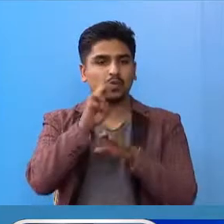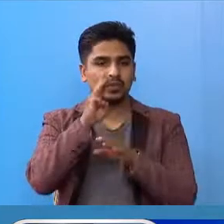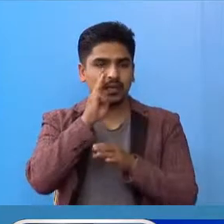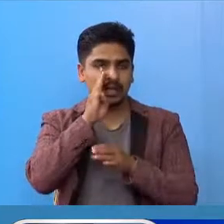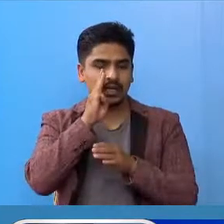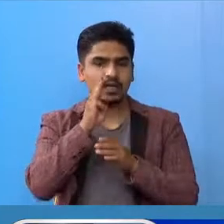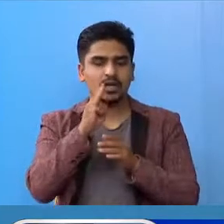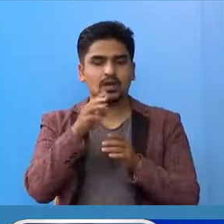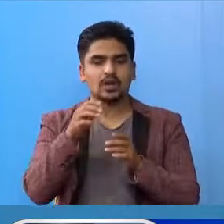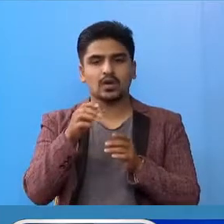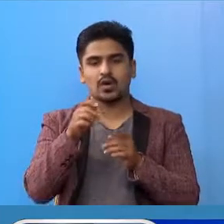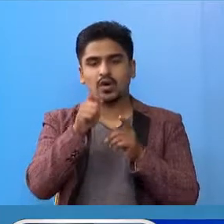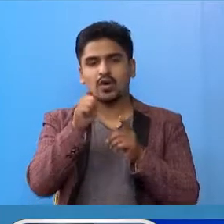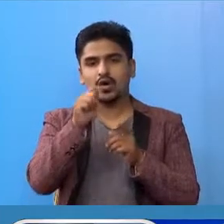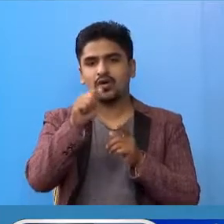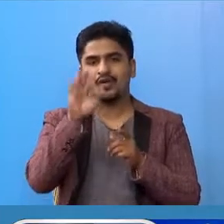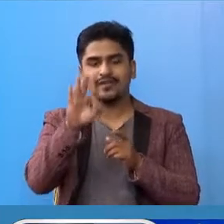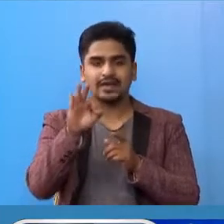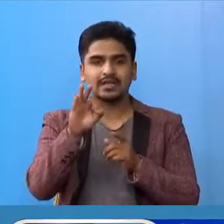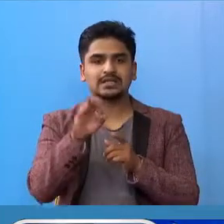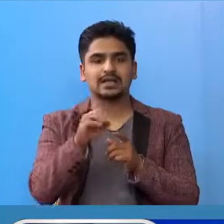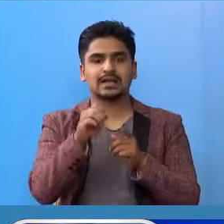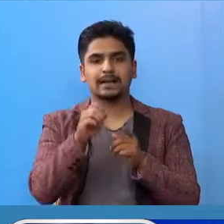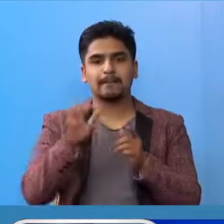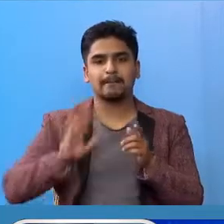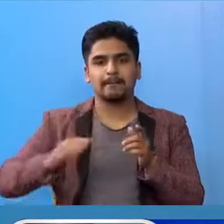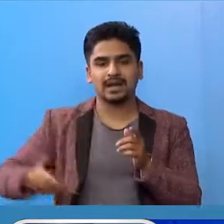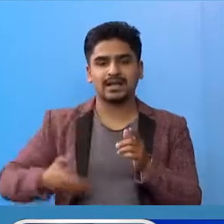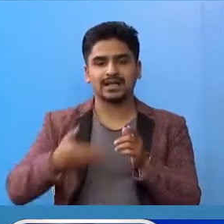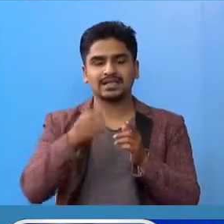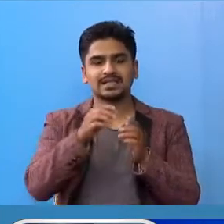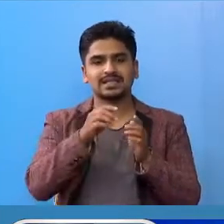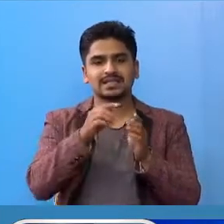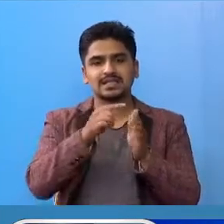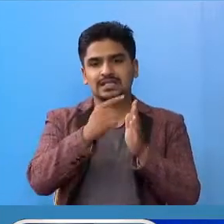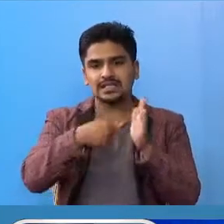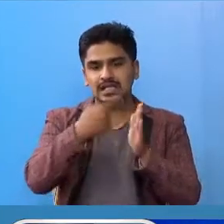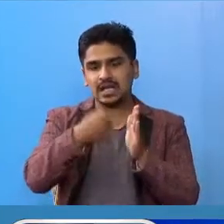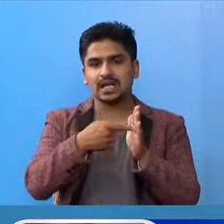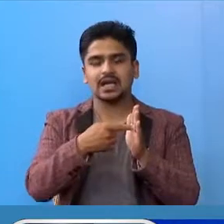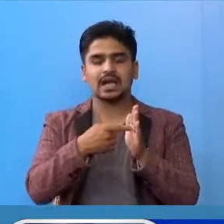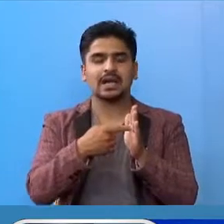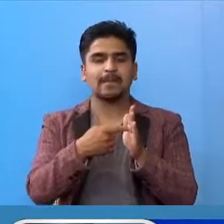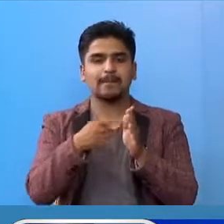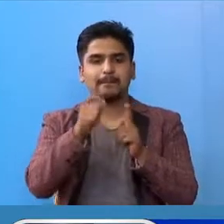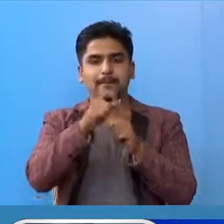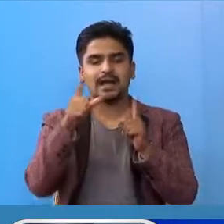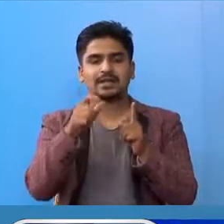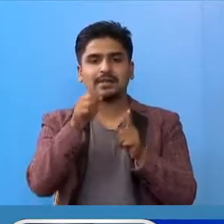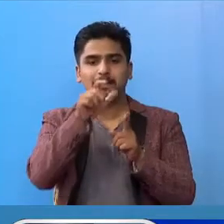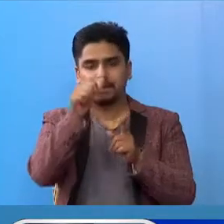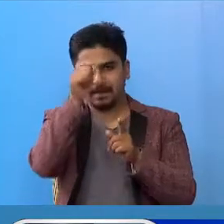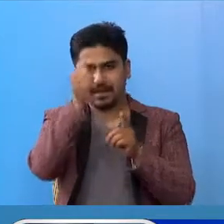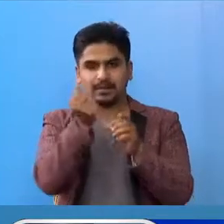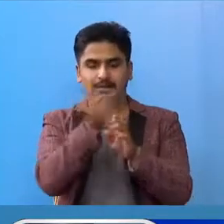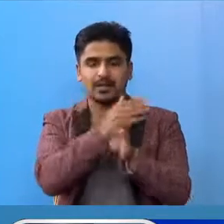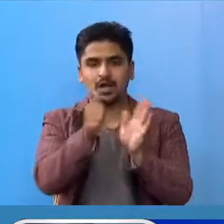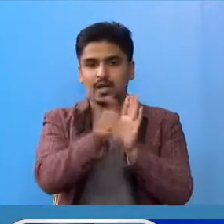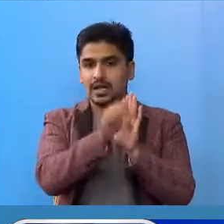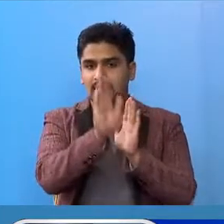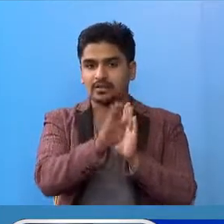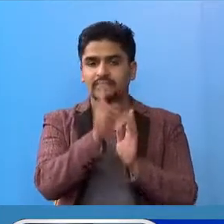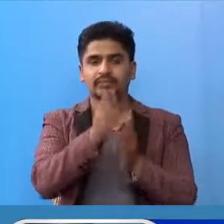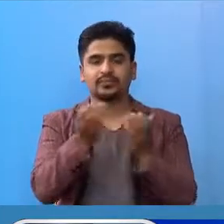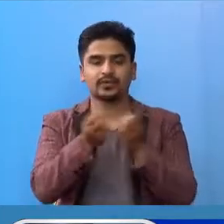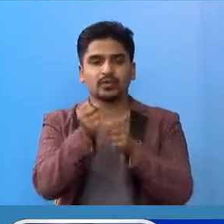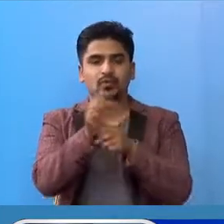अफगानिस्तान, बांगलादेश, स्रिलंका, पाकिस्तान र भारत बंदा अगाडी रहेको चा। तेस्ताई